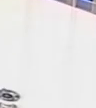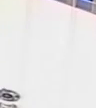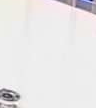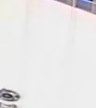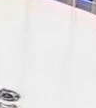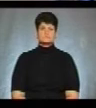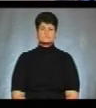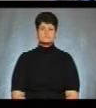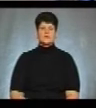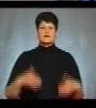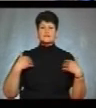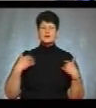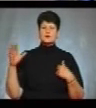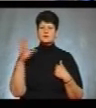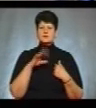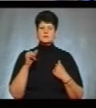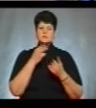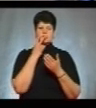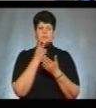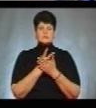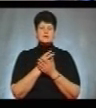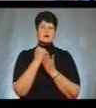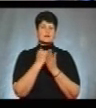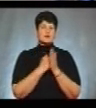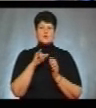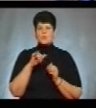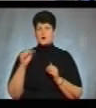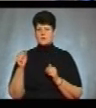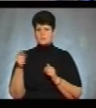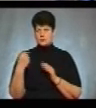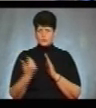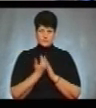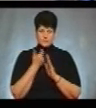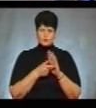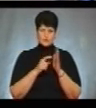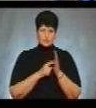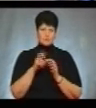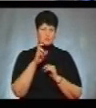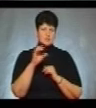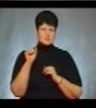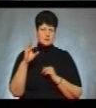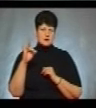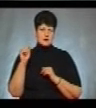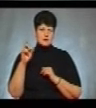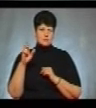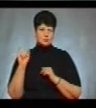Вітаю всіх, хто до нас приєднався в ефірі телеканалу ЮА Тернопіль новини у студії Богдана Сарабун.